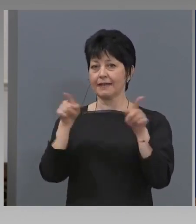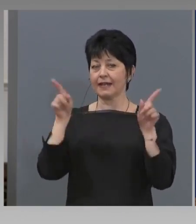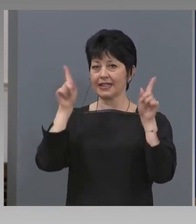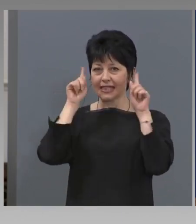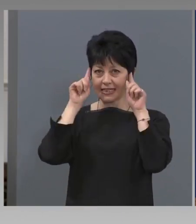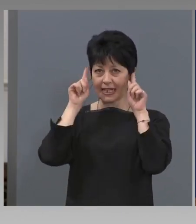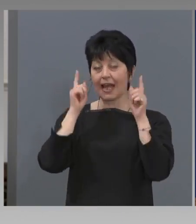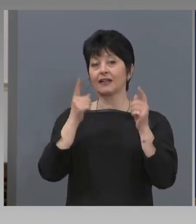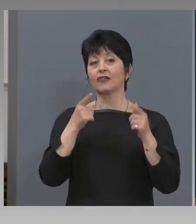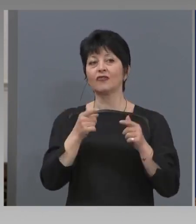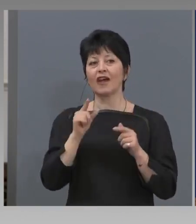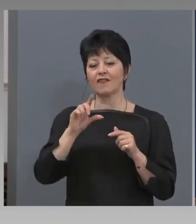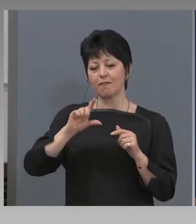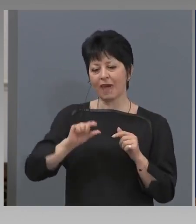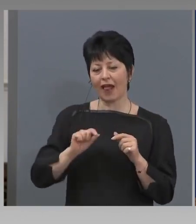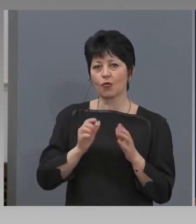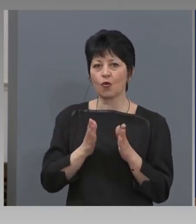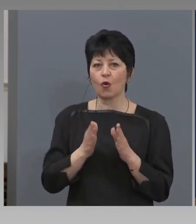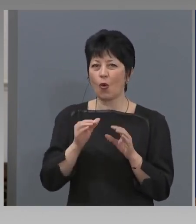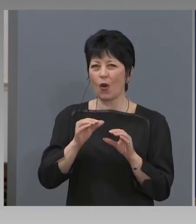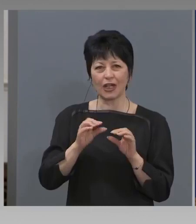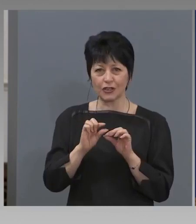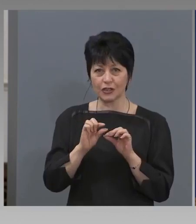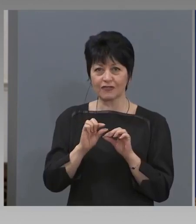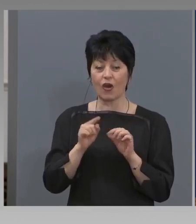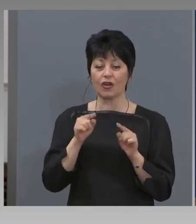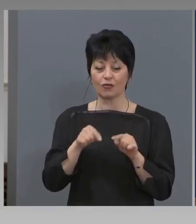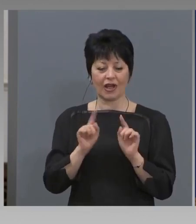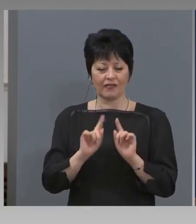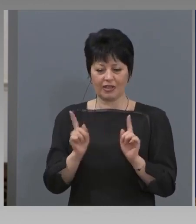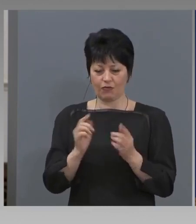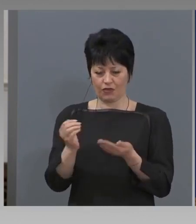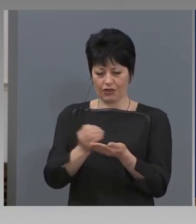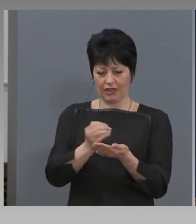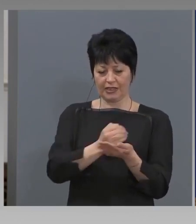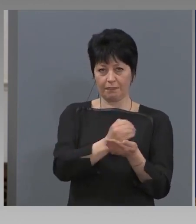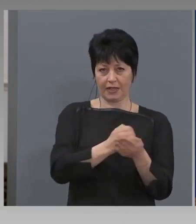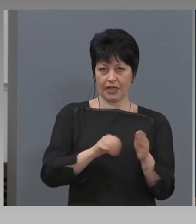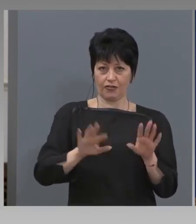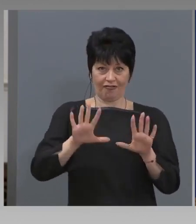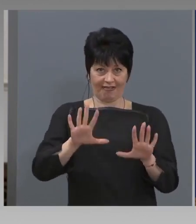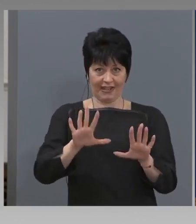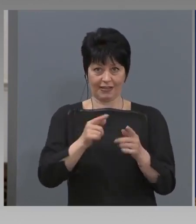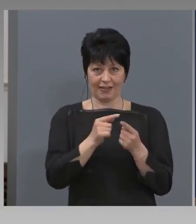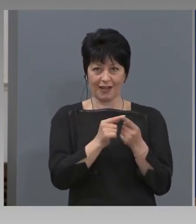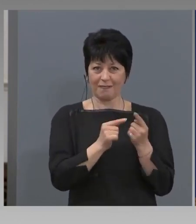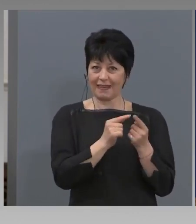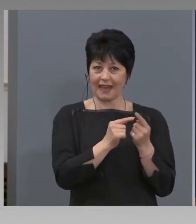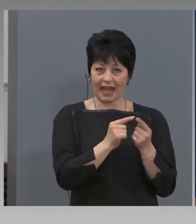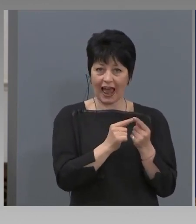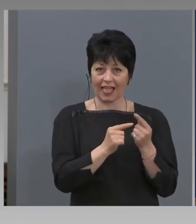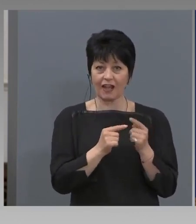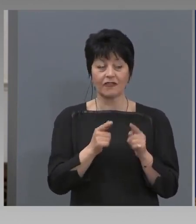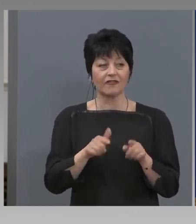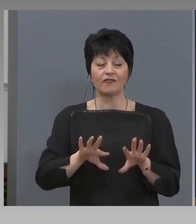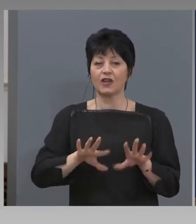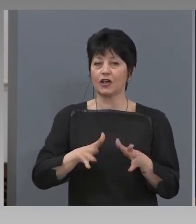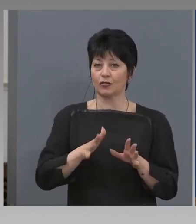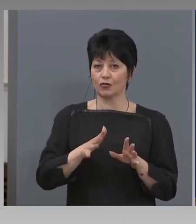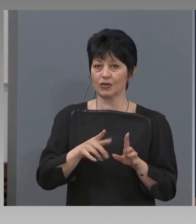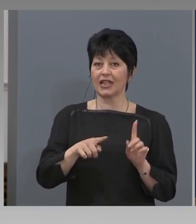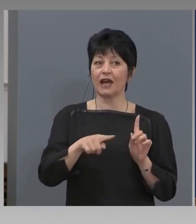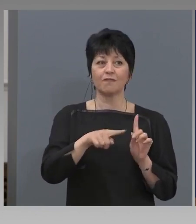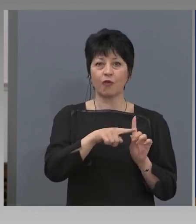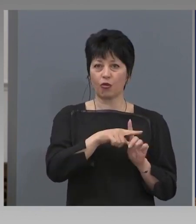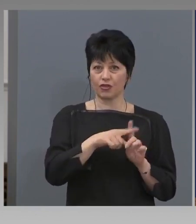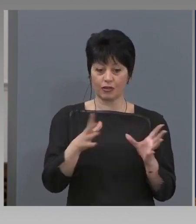количество. Тогава не може да събираш 10 материала, защото вероятността да откриеш положителен е